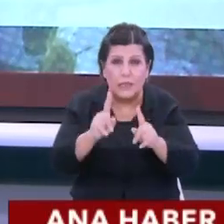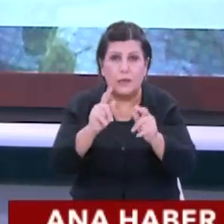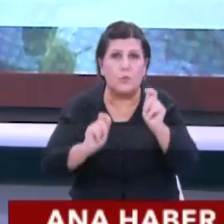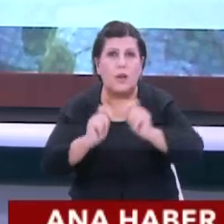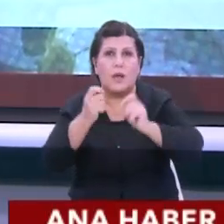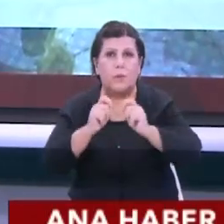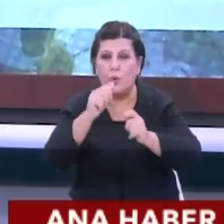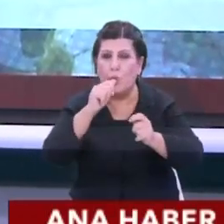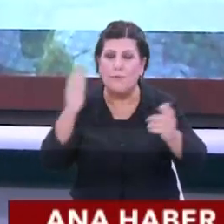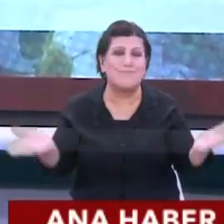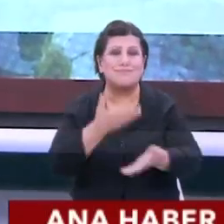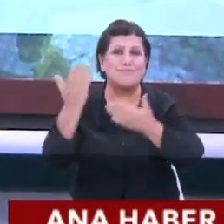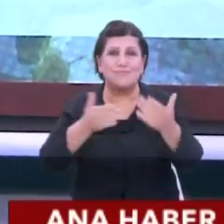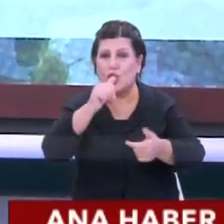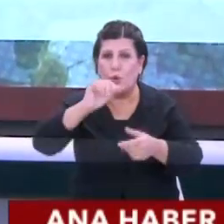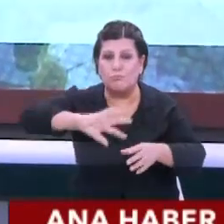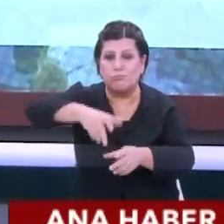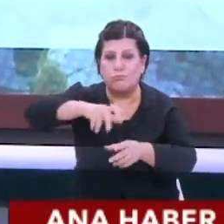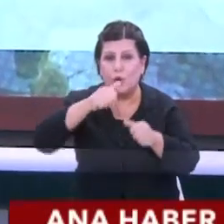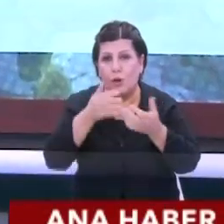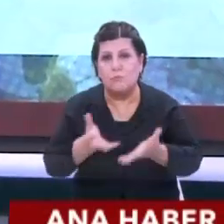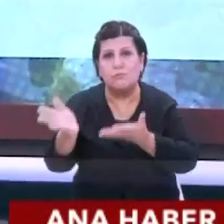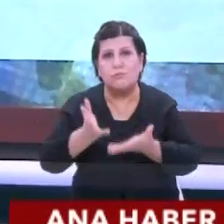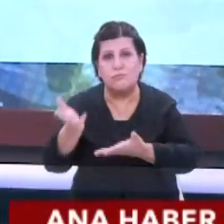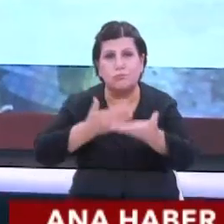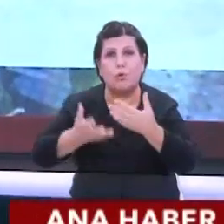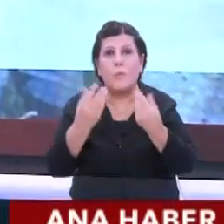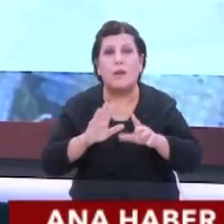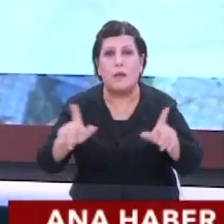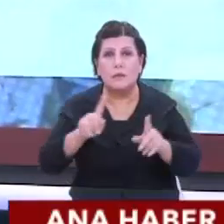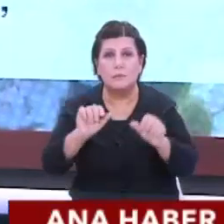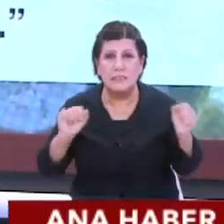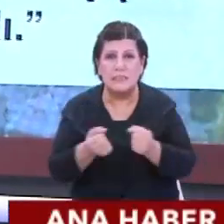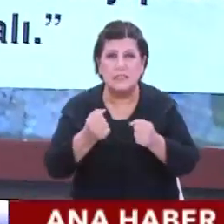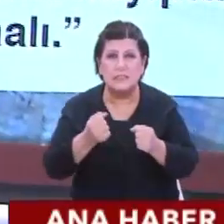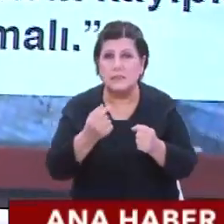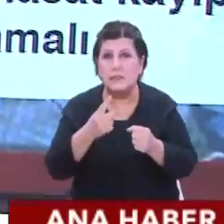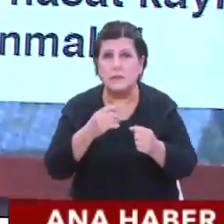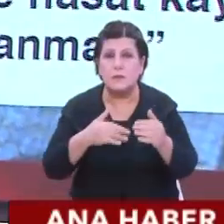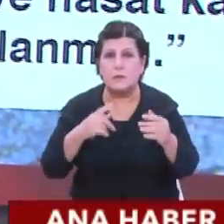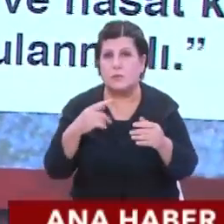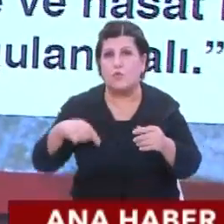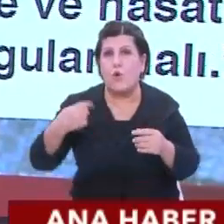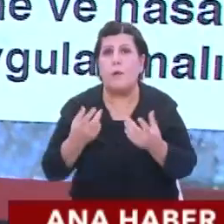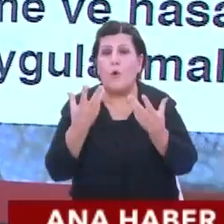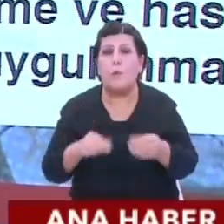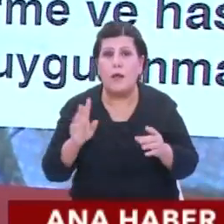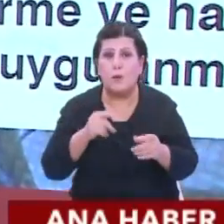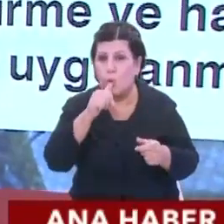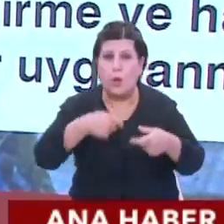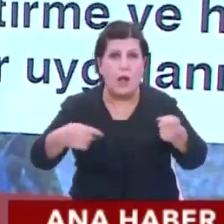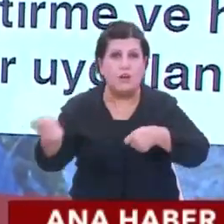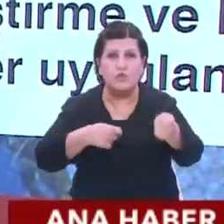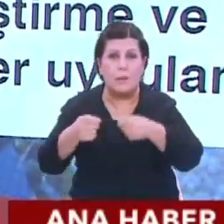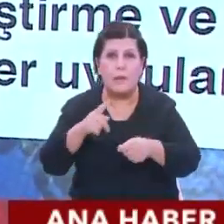İsraf edilmeden kullanılmalı. Çünkü küresel ısınmanın yol açtığı anormal iklimsel aktiviteler bu